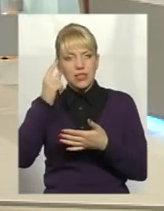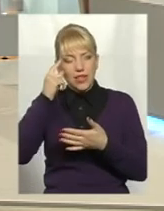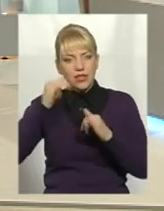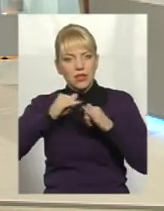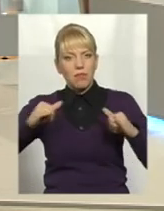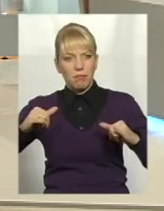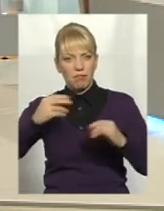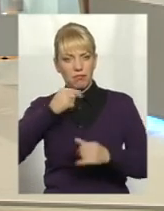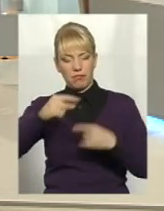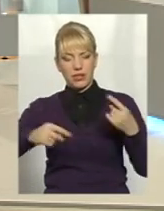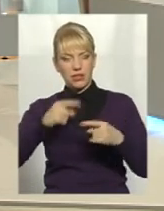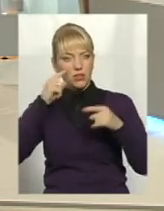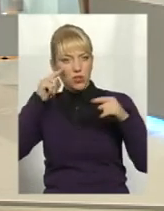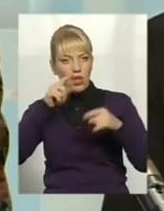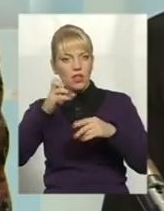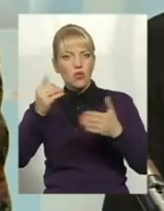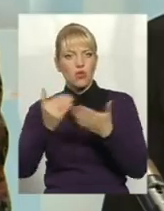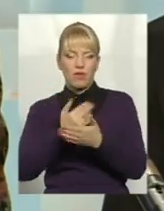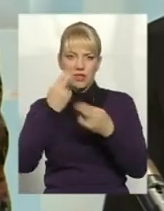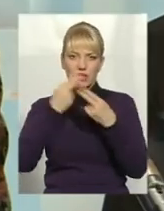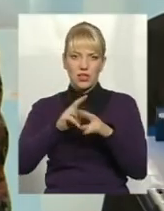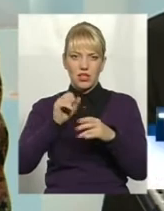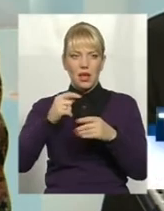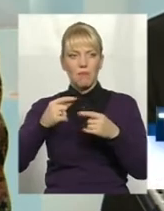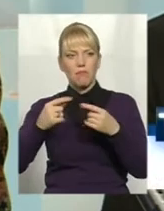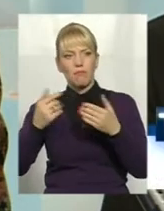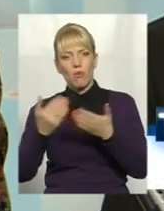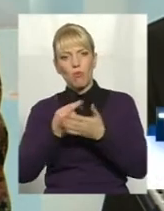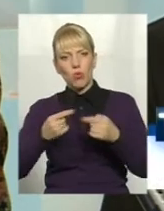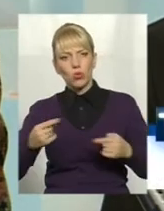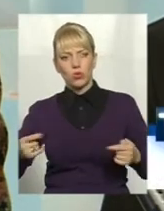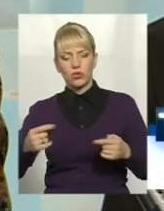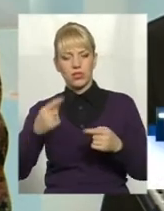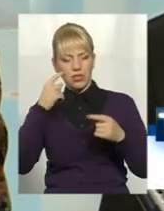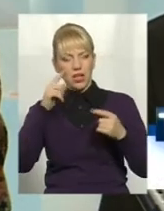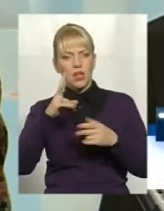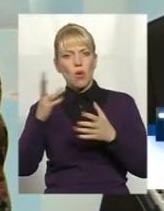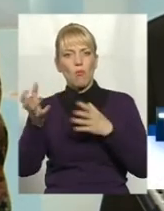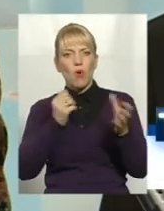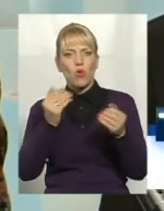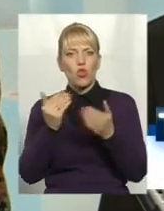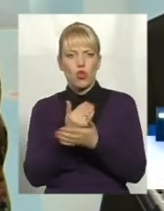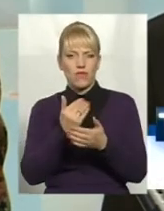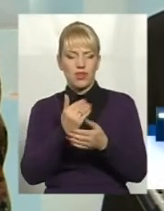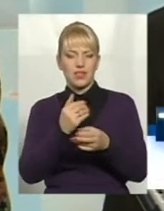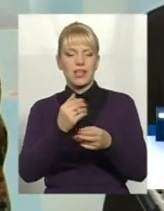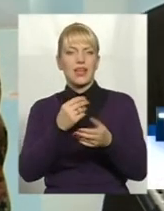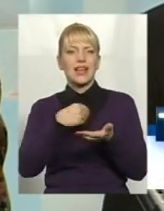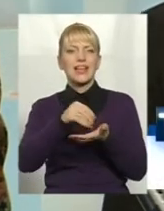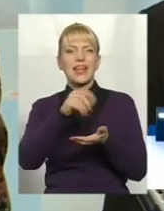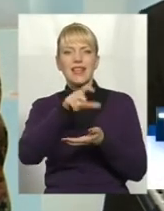зосредоточитися на нових продуктах, на нових технологіях, на качестві, на повченні нових клієнтів, а не на виповненні